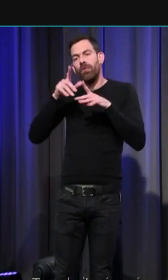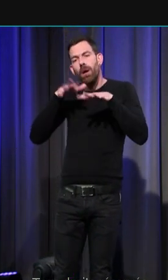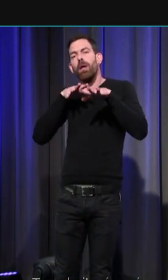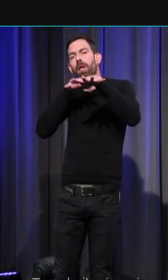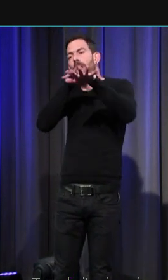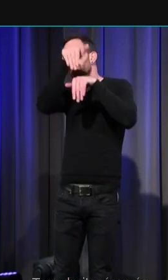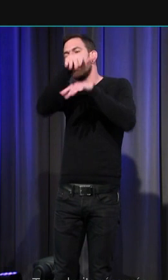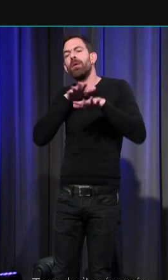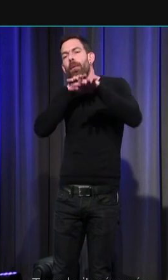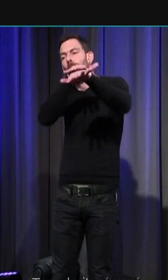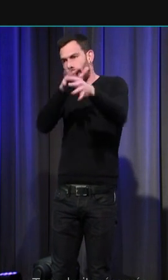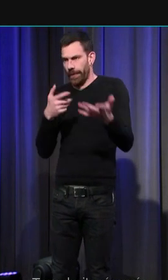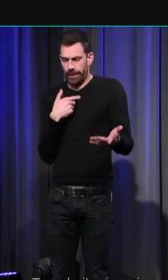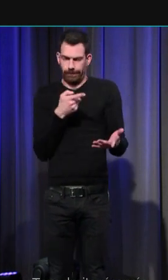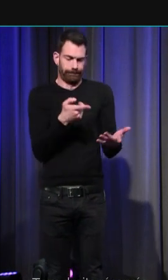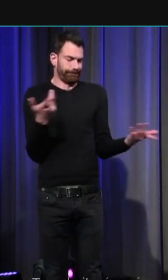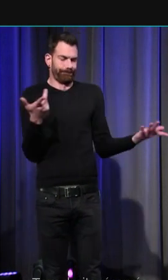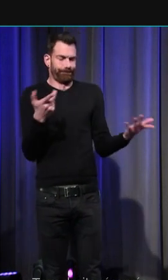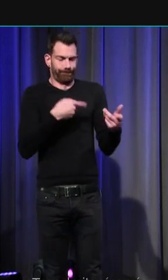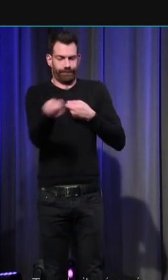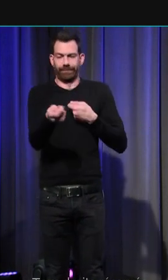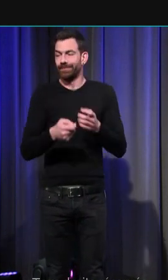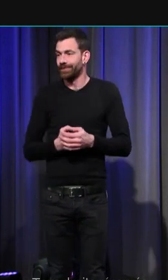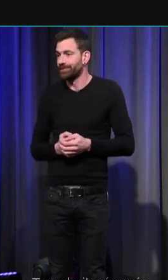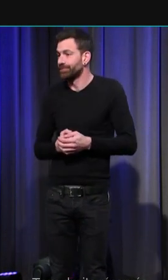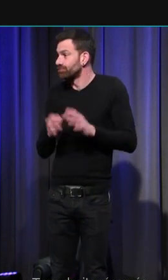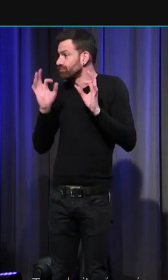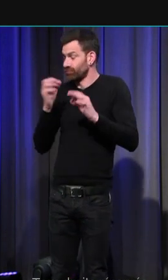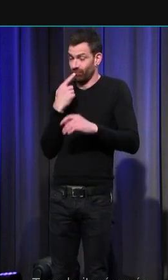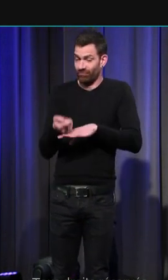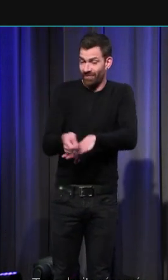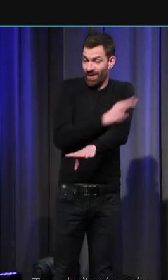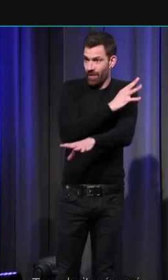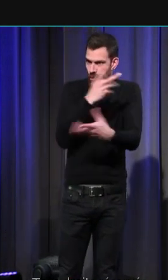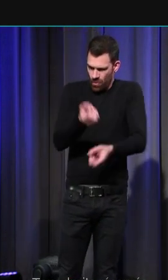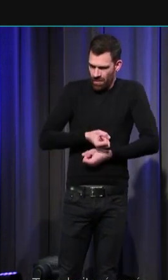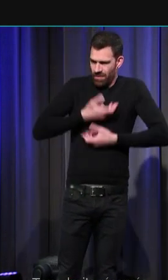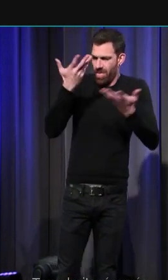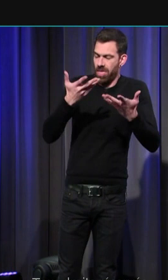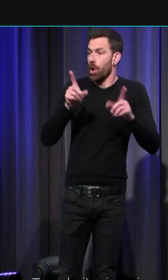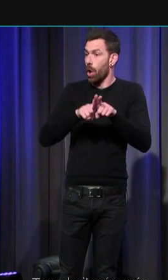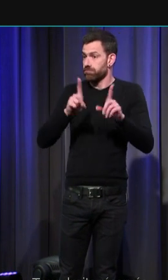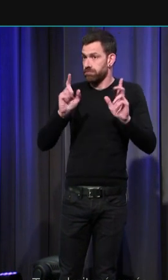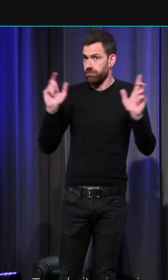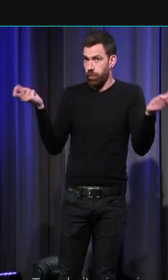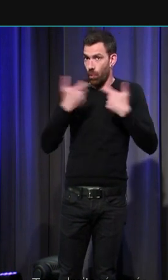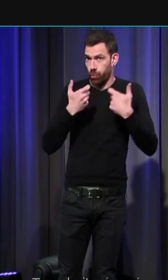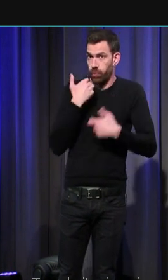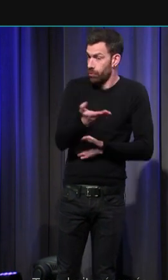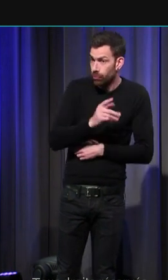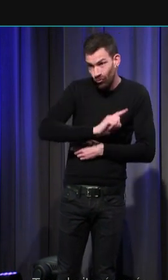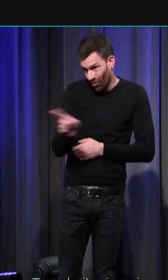on voit bien dans cet exemple que l'émotion manifestée n'est pas une sorte de débordement incontrôlé mais bien